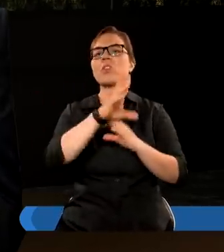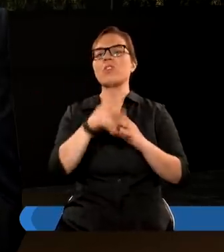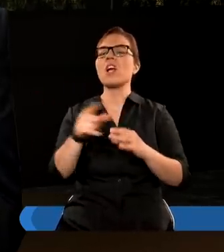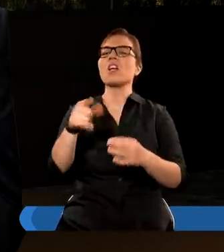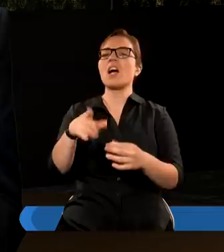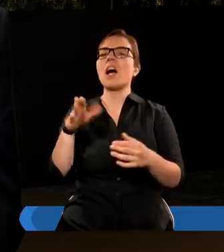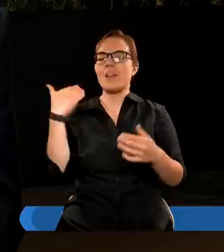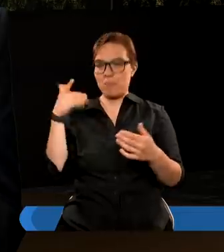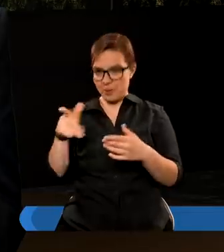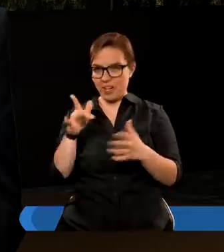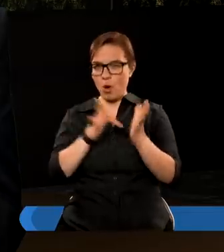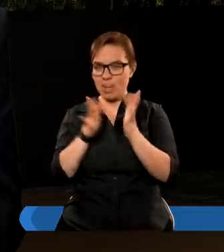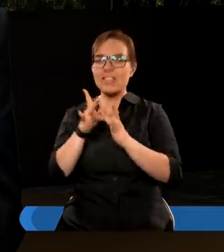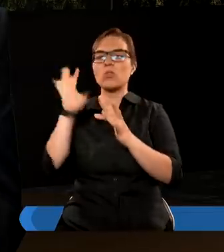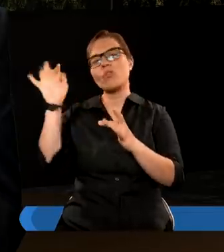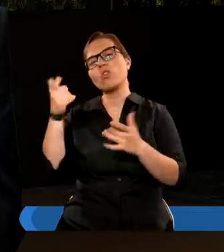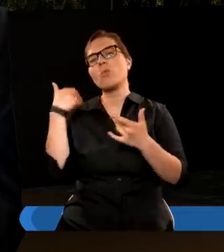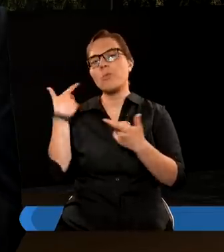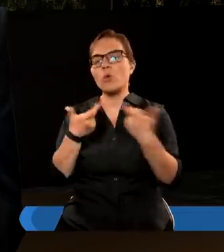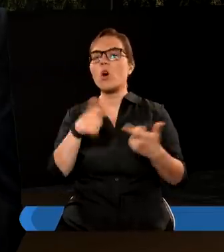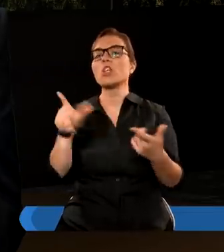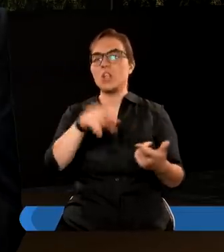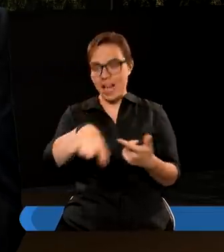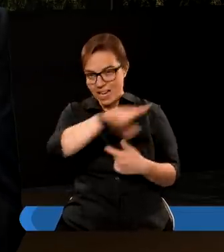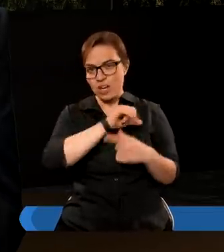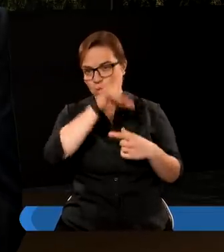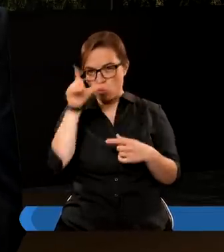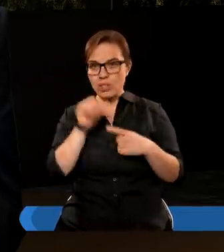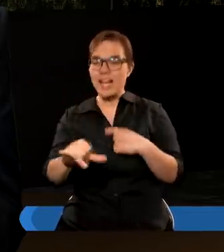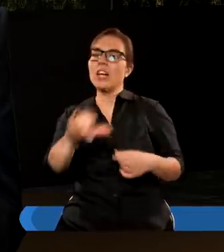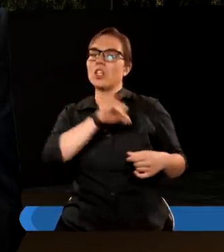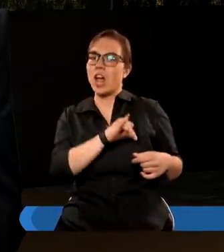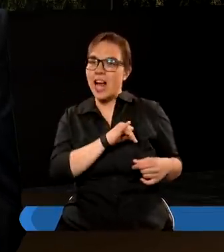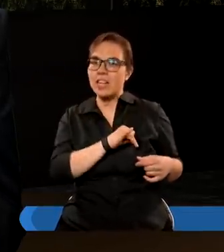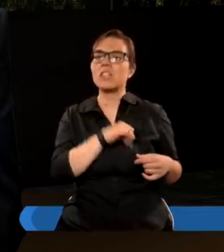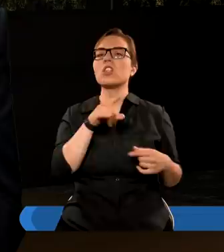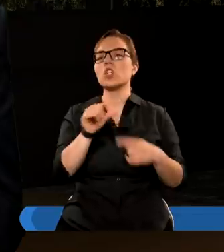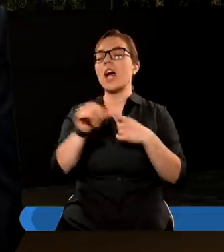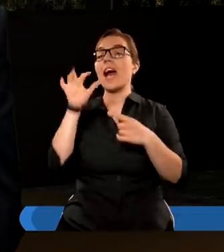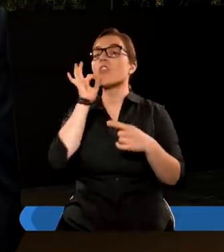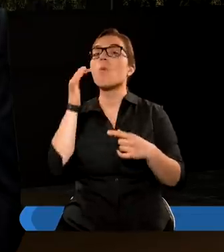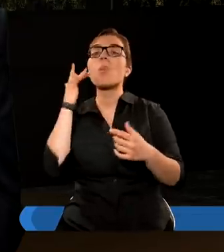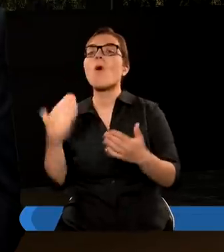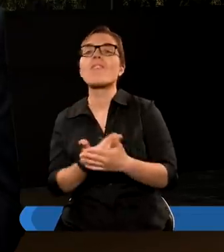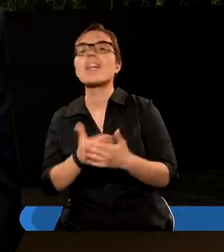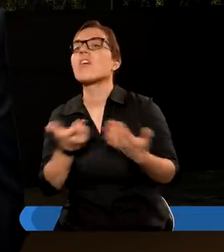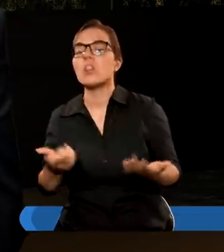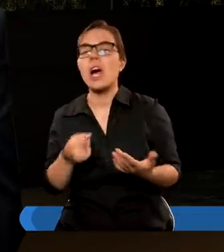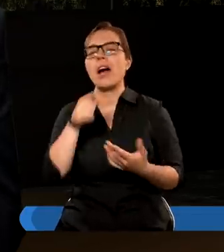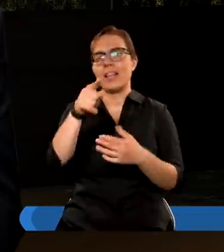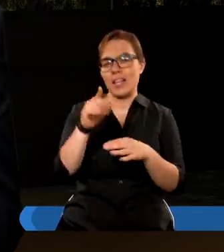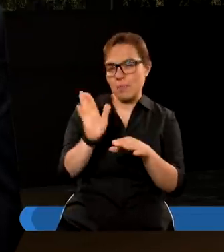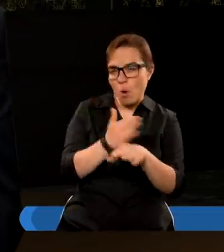Chrystusa, Zbawiciela, że są grzeszni. I to jest dobrą nowiną, że mimo to, że jesteś